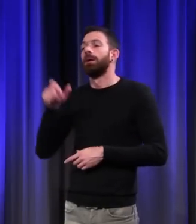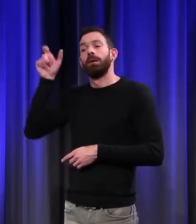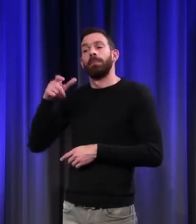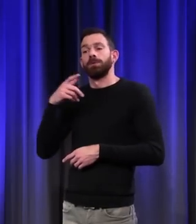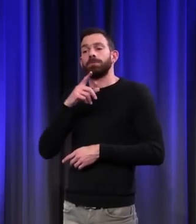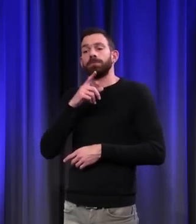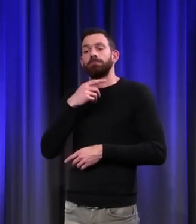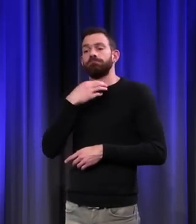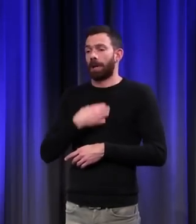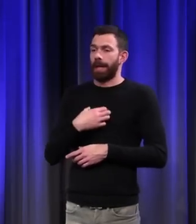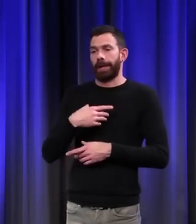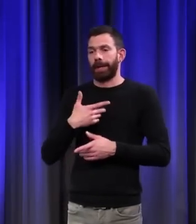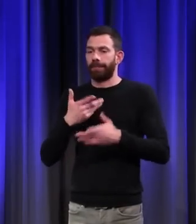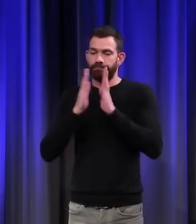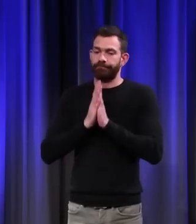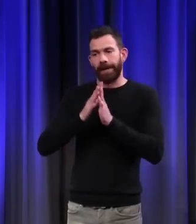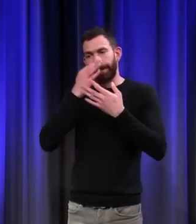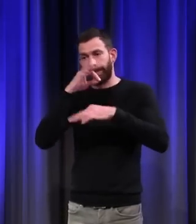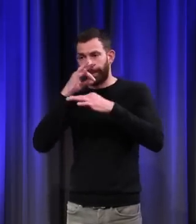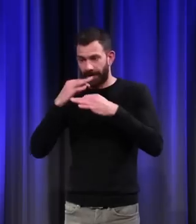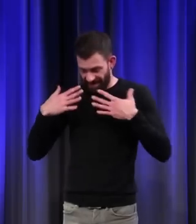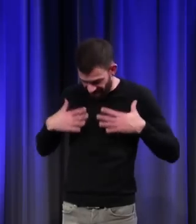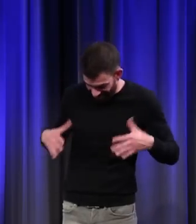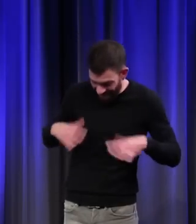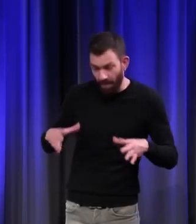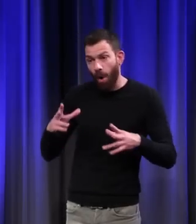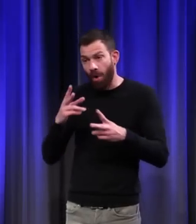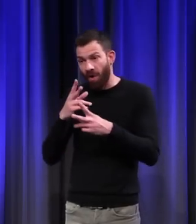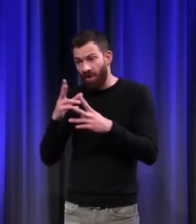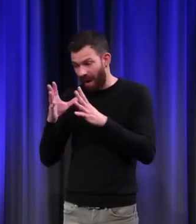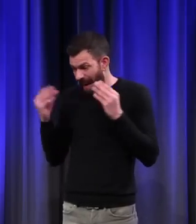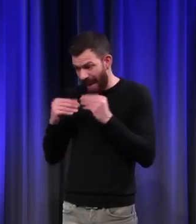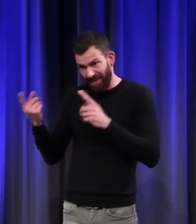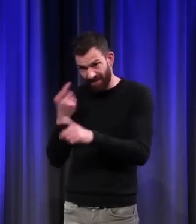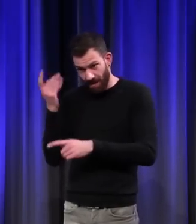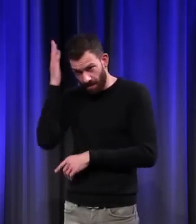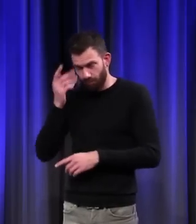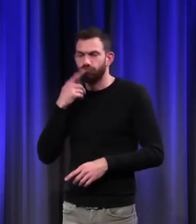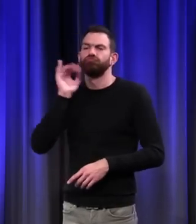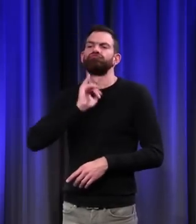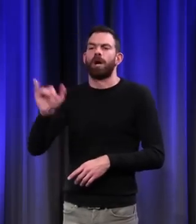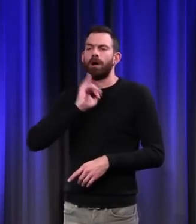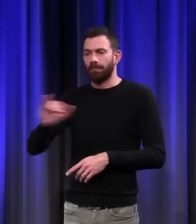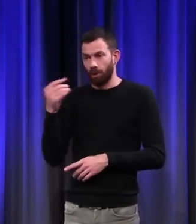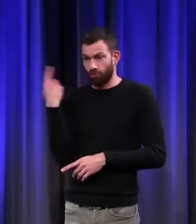messe, jamais il ne portera sur lui un vêtement de laine. Il aura toujours du lin.